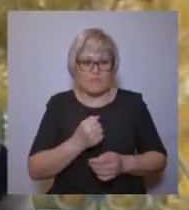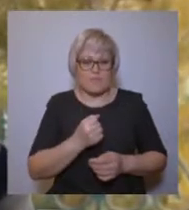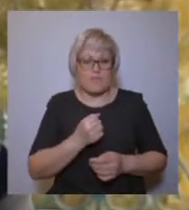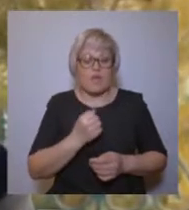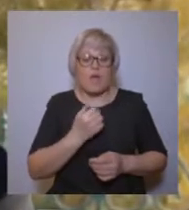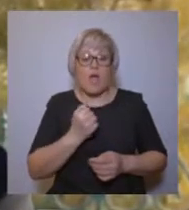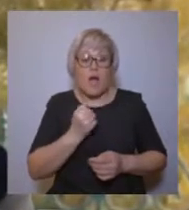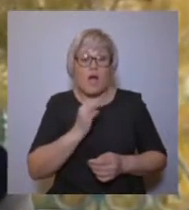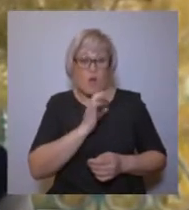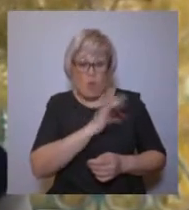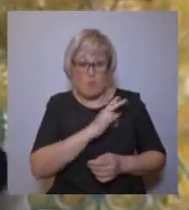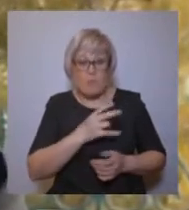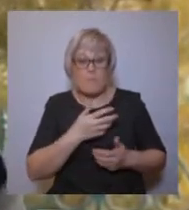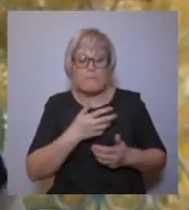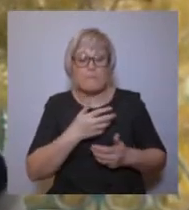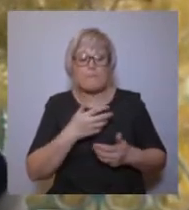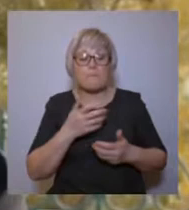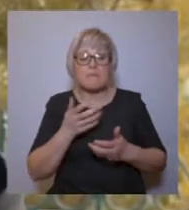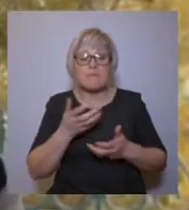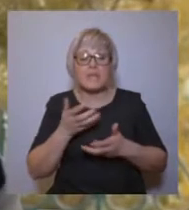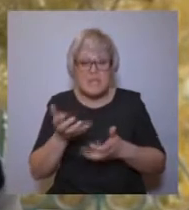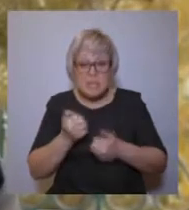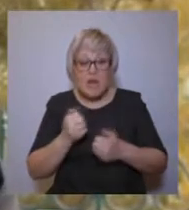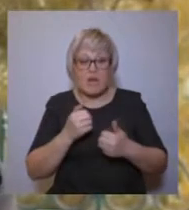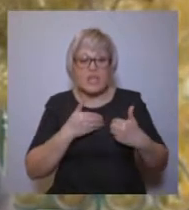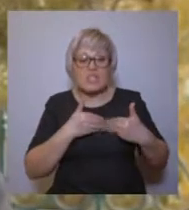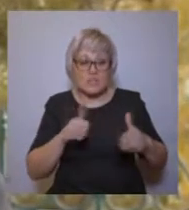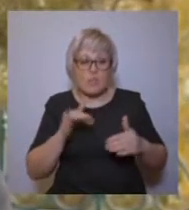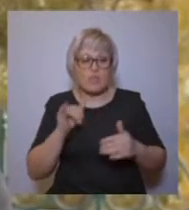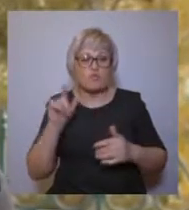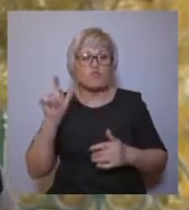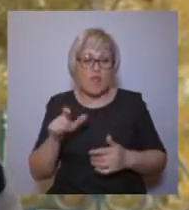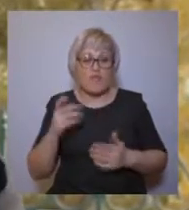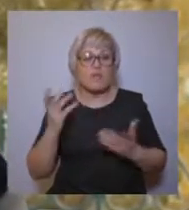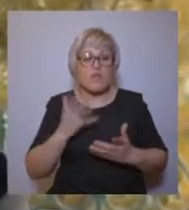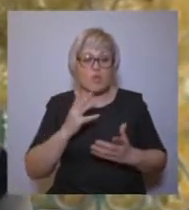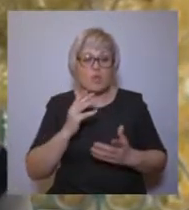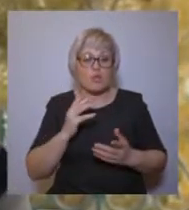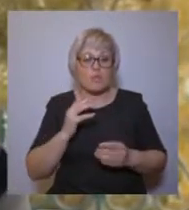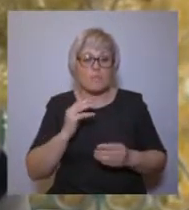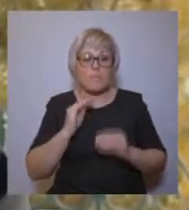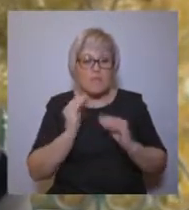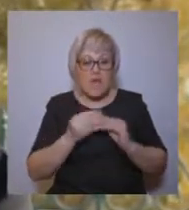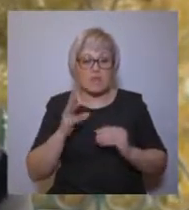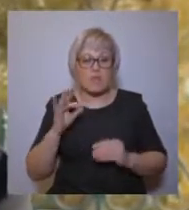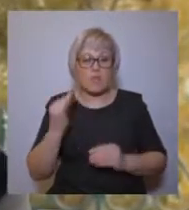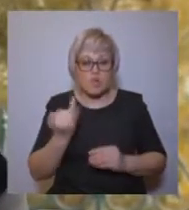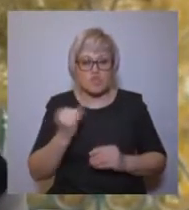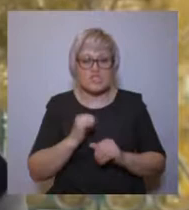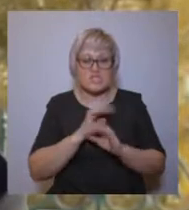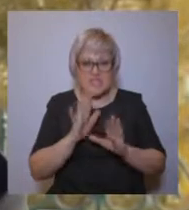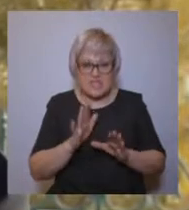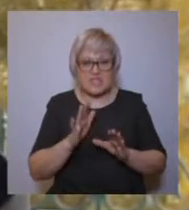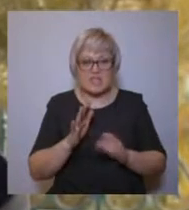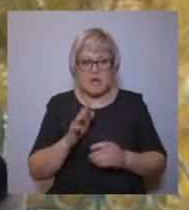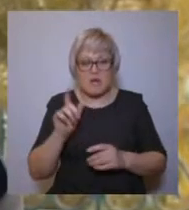протерея Александра Сычугова в то время, в 1946 году, это был известный человек, и, оказывается, он